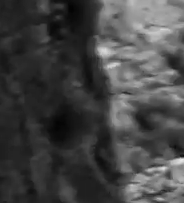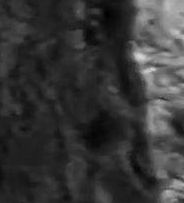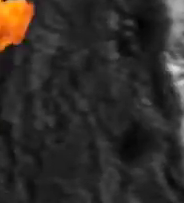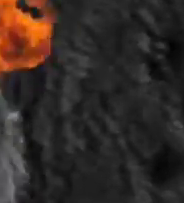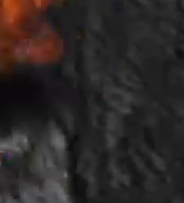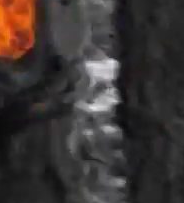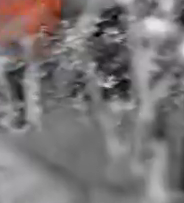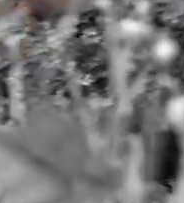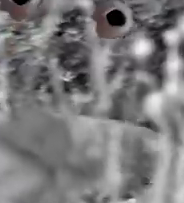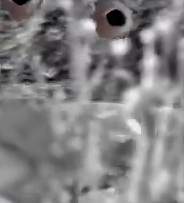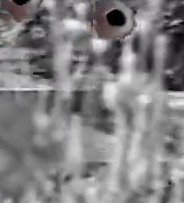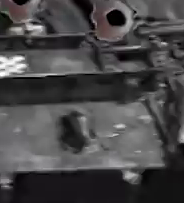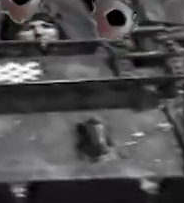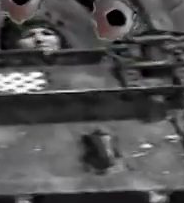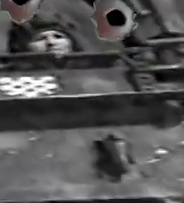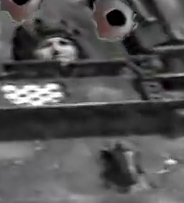Muzika